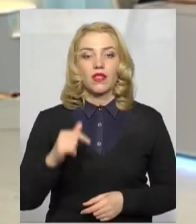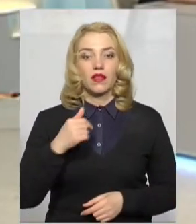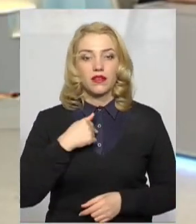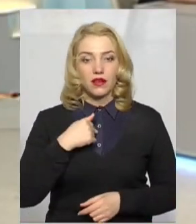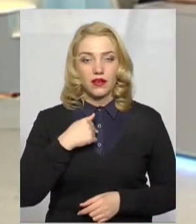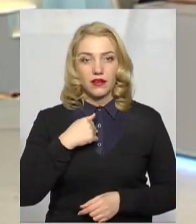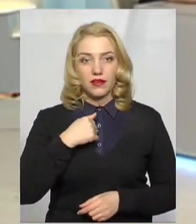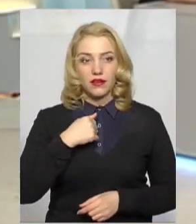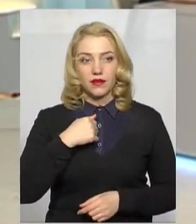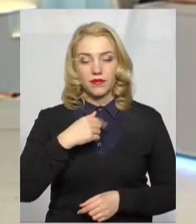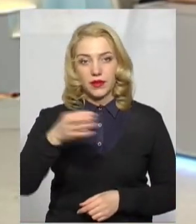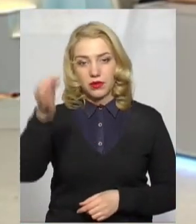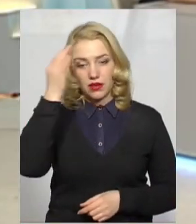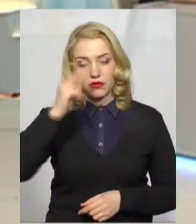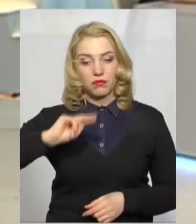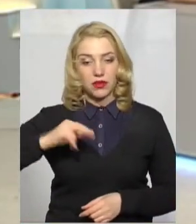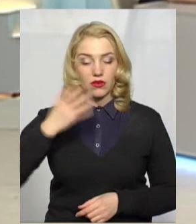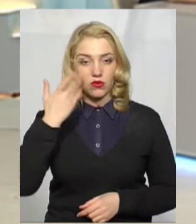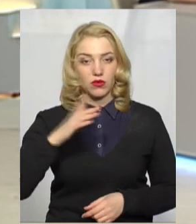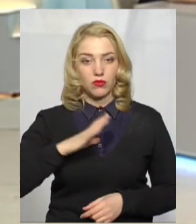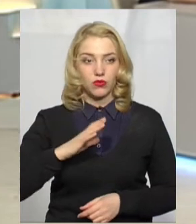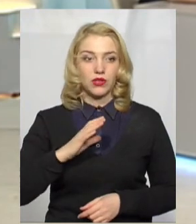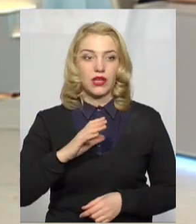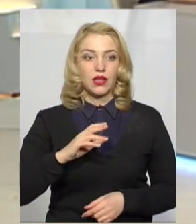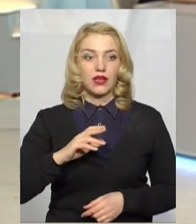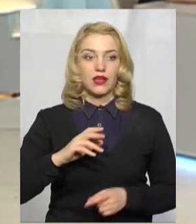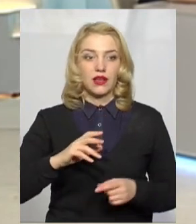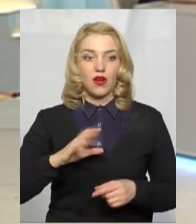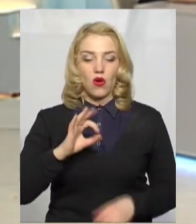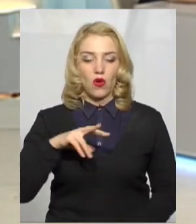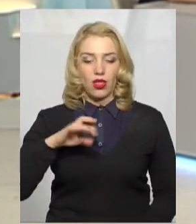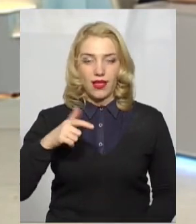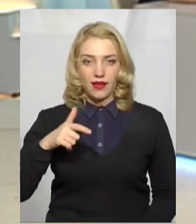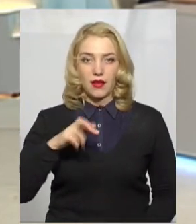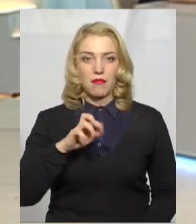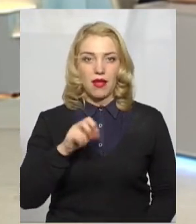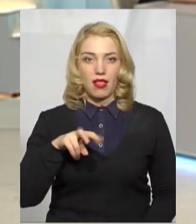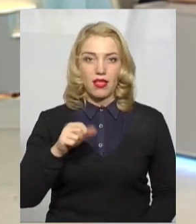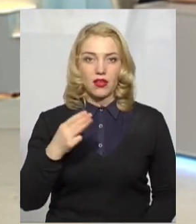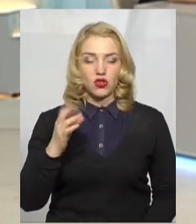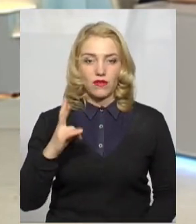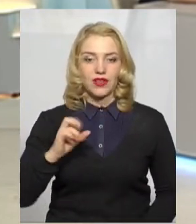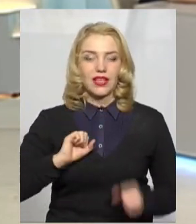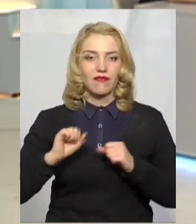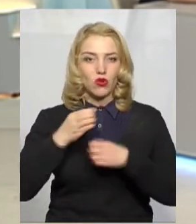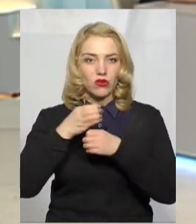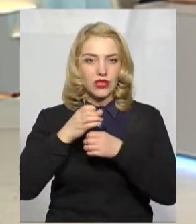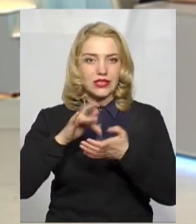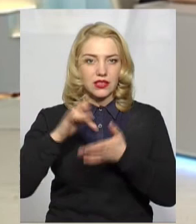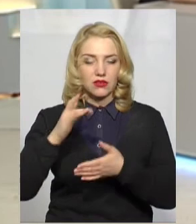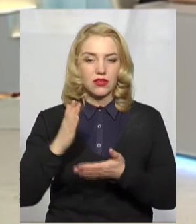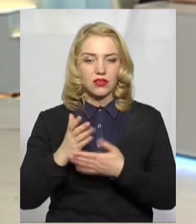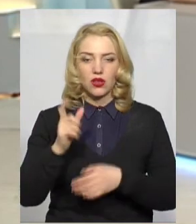пригадувала п'ятничний ефір, коли у нас був Олег Балашов, керівник лабораторного центру, і він тоді розказував, що є